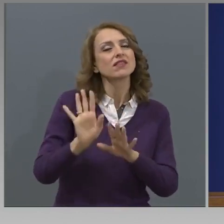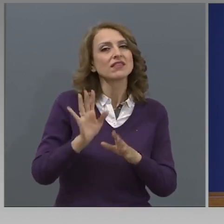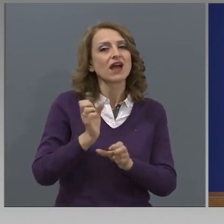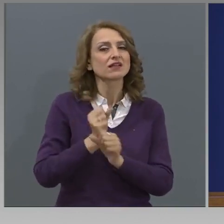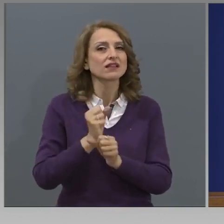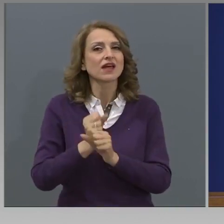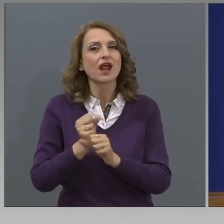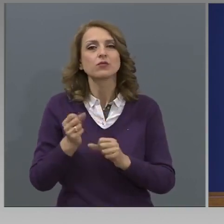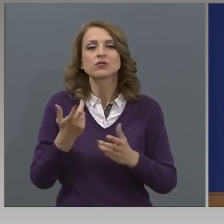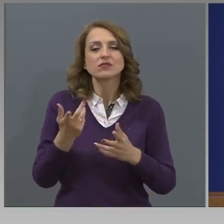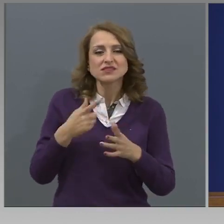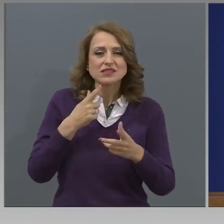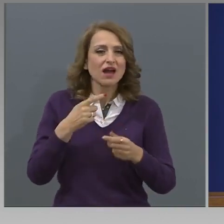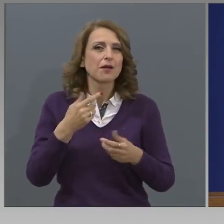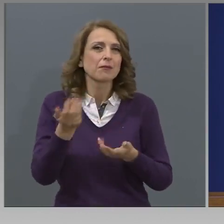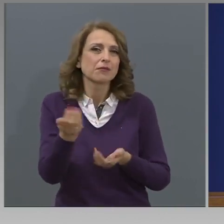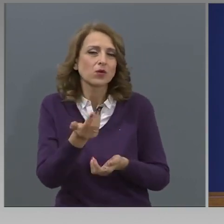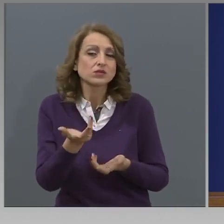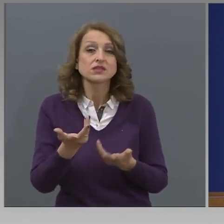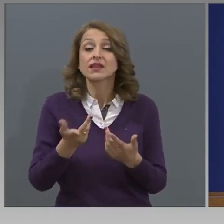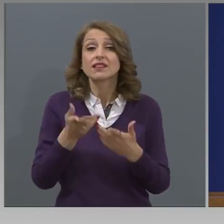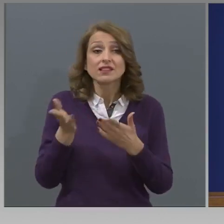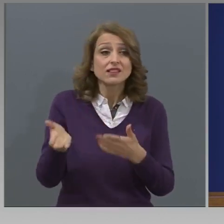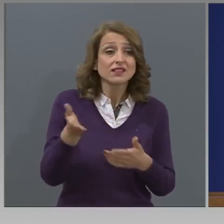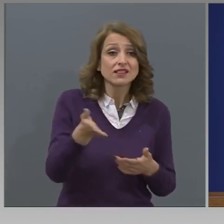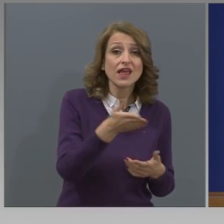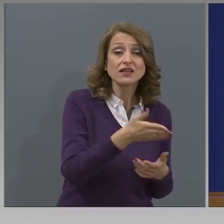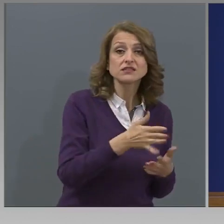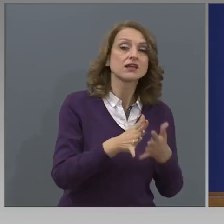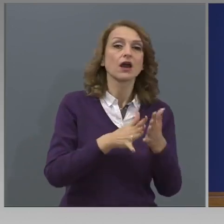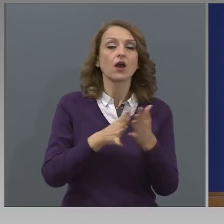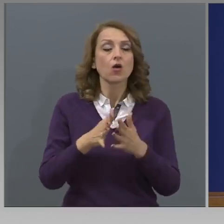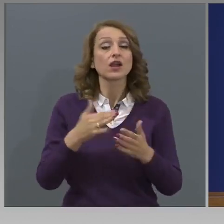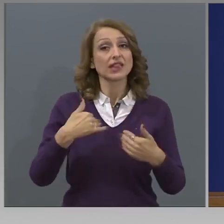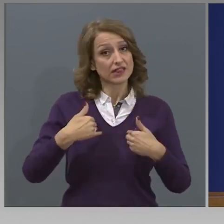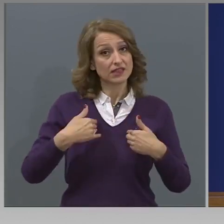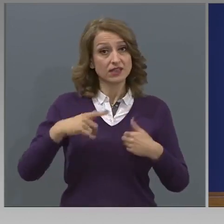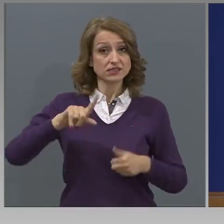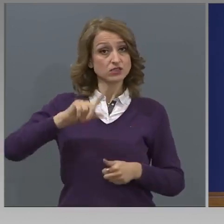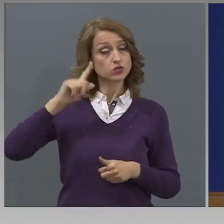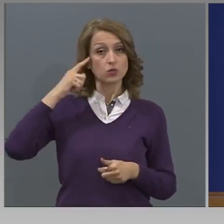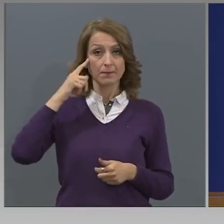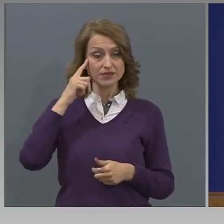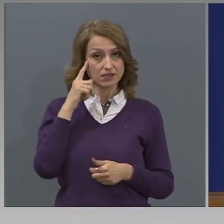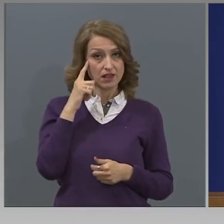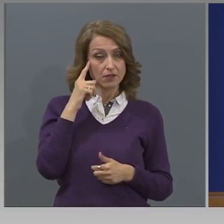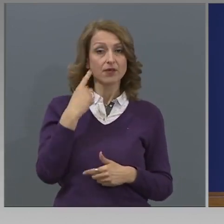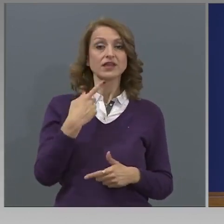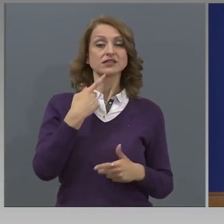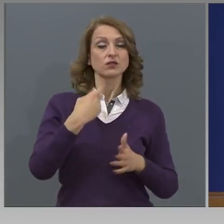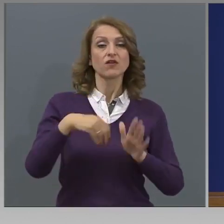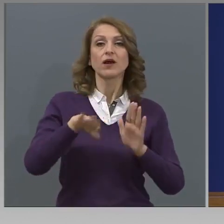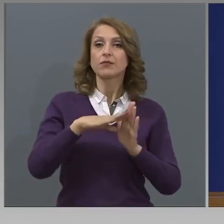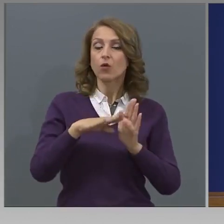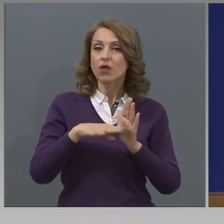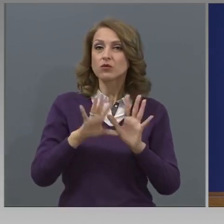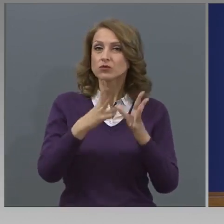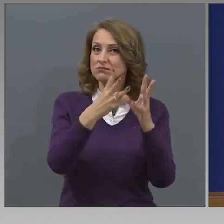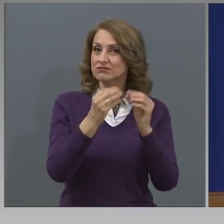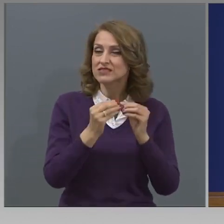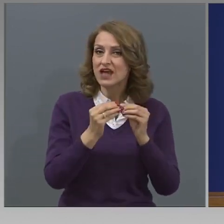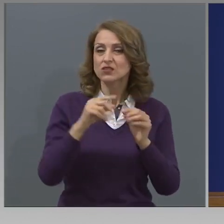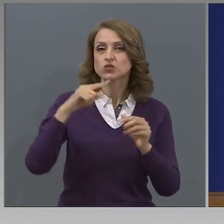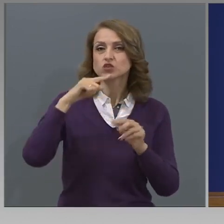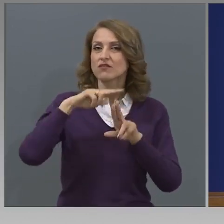които се прехранват. За всички тези хора ние също мислим и програмата, която правим заедно с